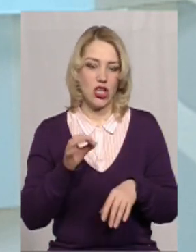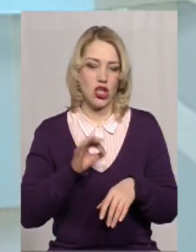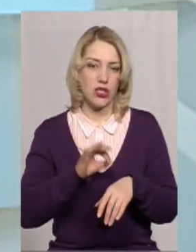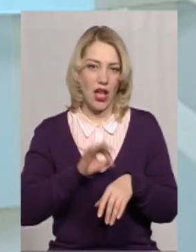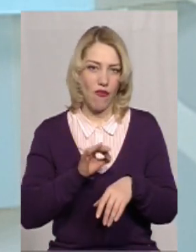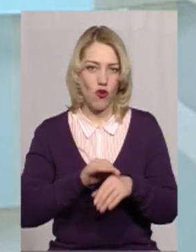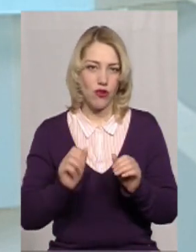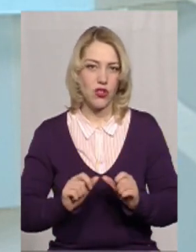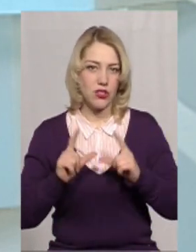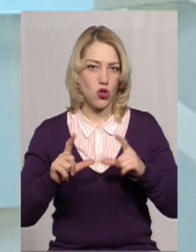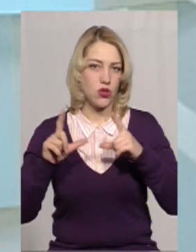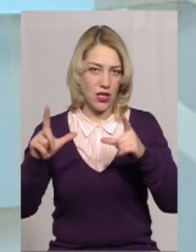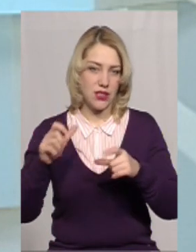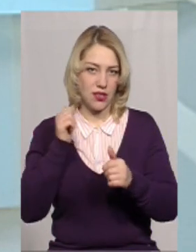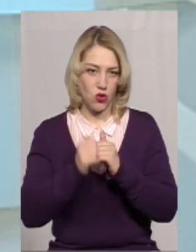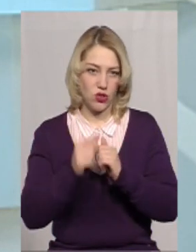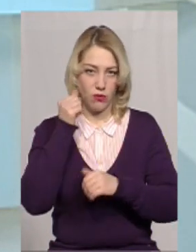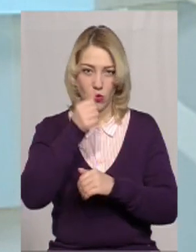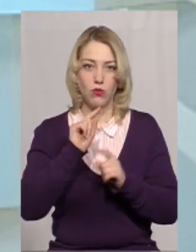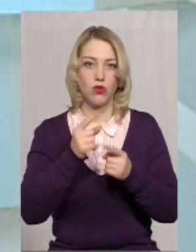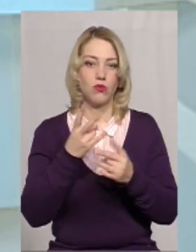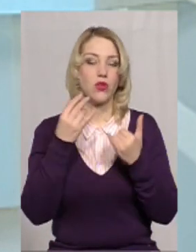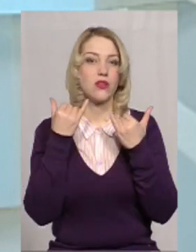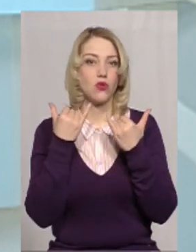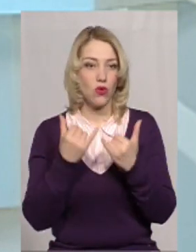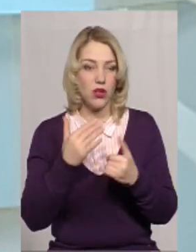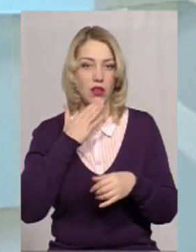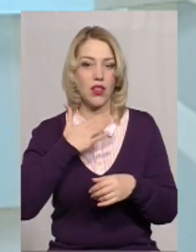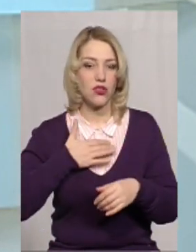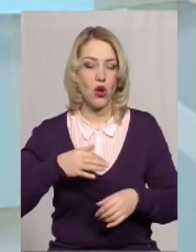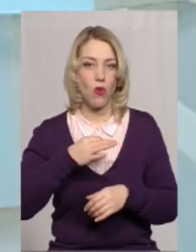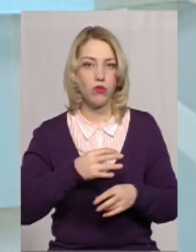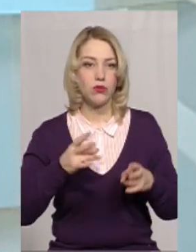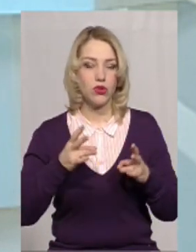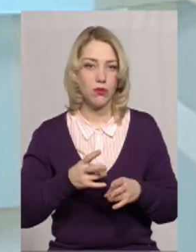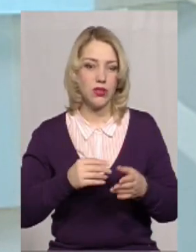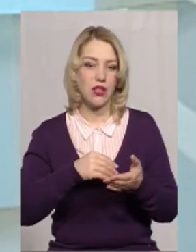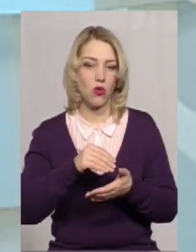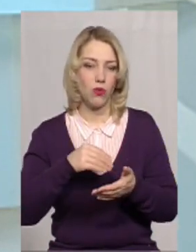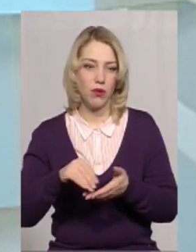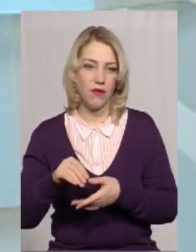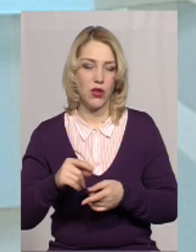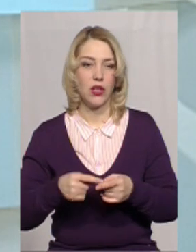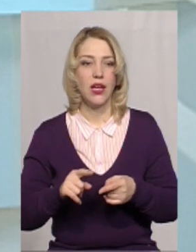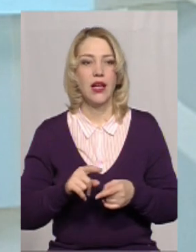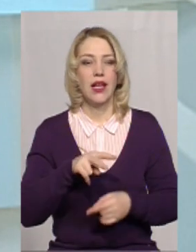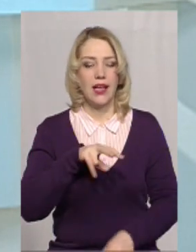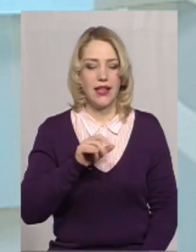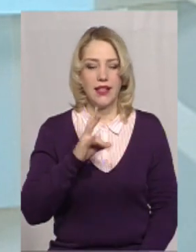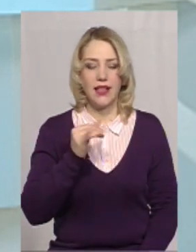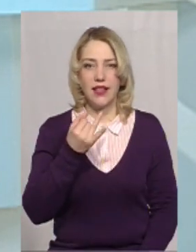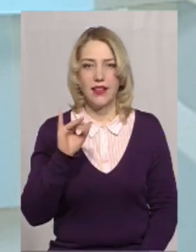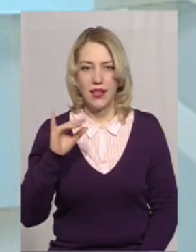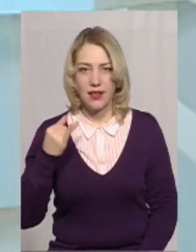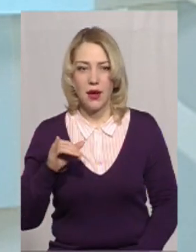роком, і тому на сьогодні наша область потребує закупівлі лінійного прискорювача. Його